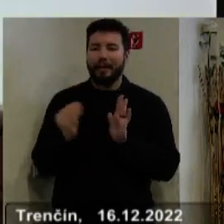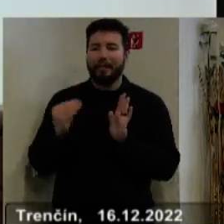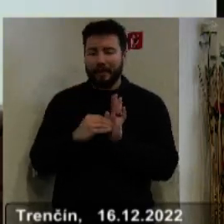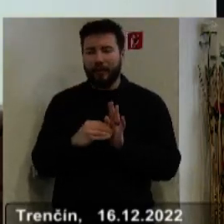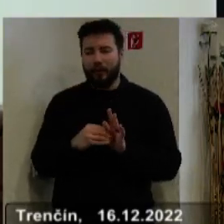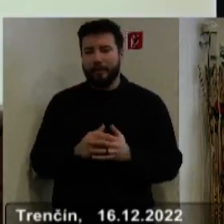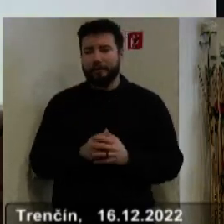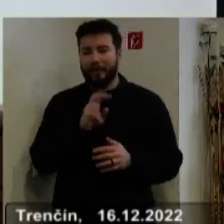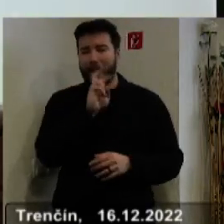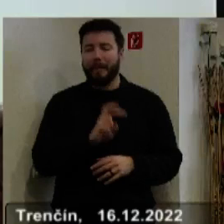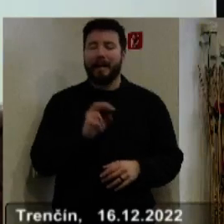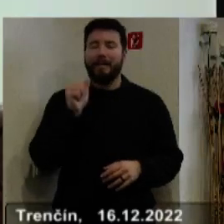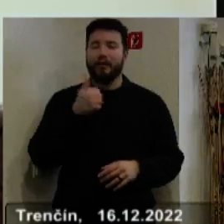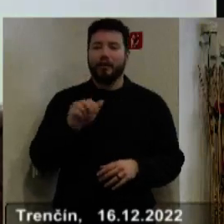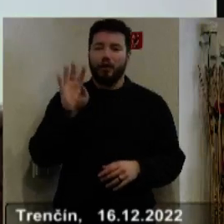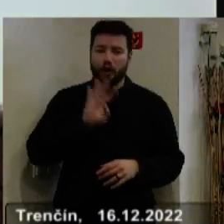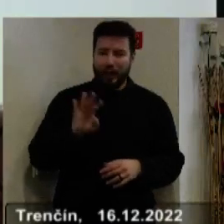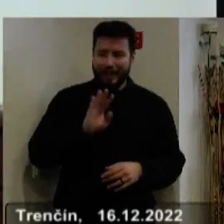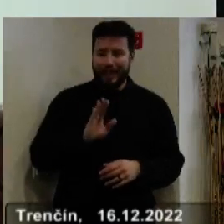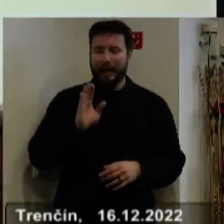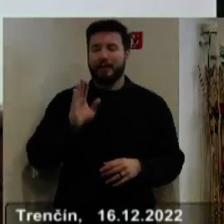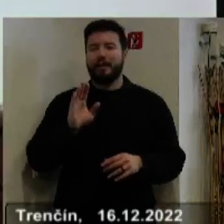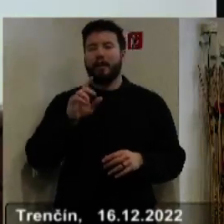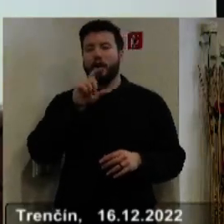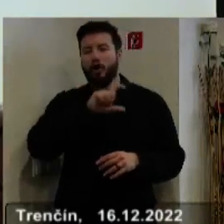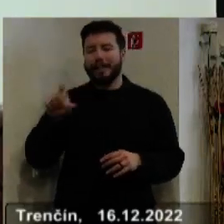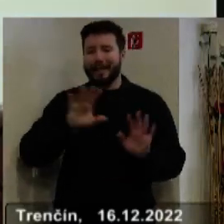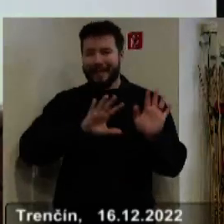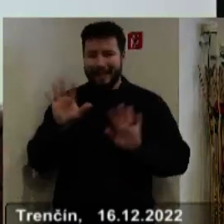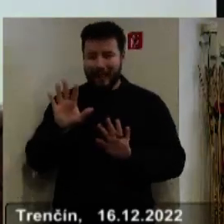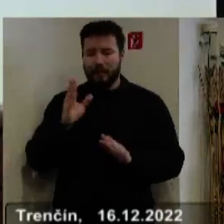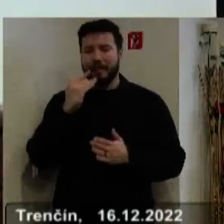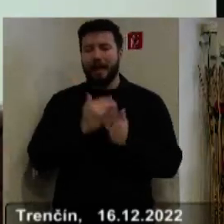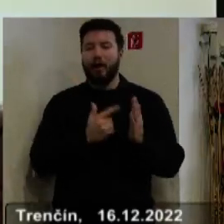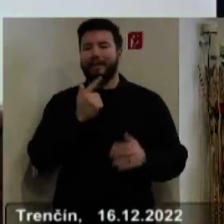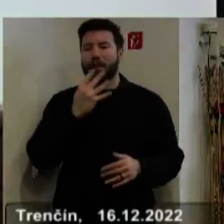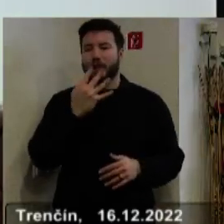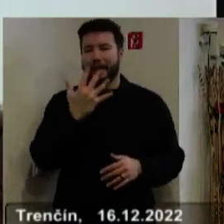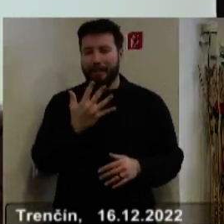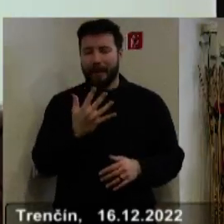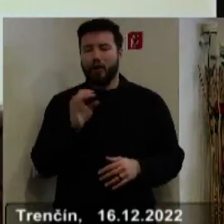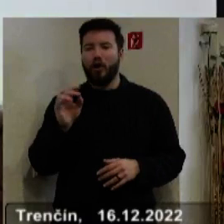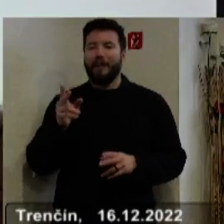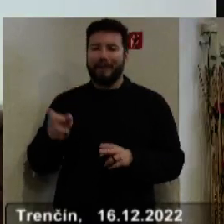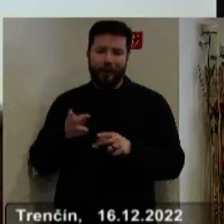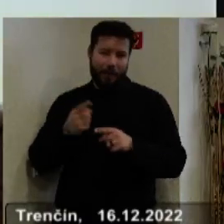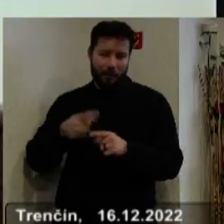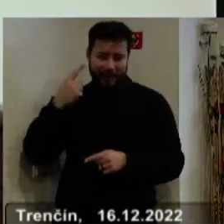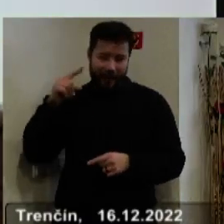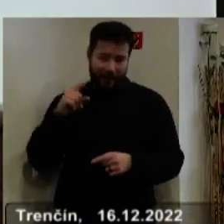Podľa paragrafu 140 odsek 10 zákona 245 o výchove zdieľovaní školský zákon